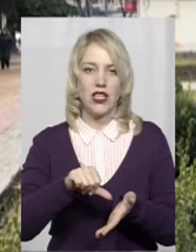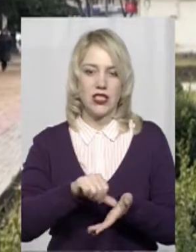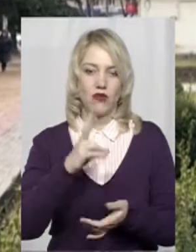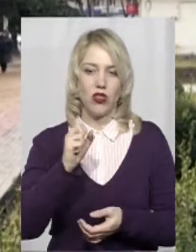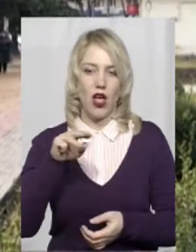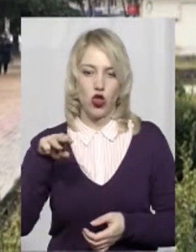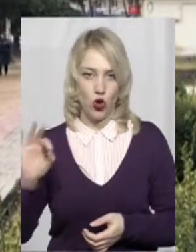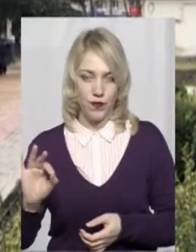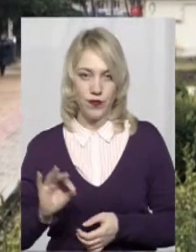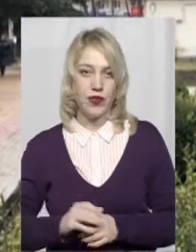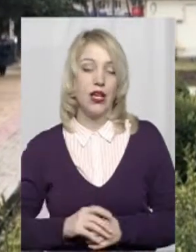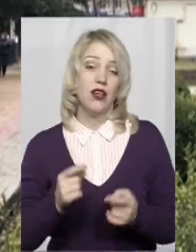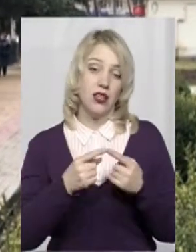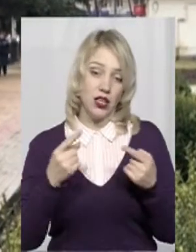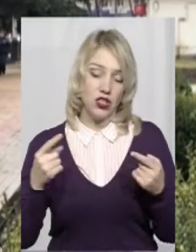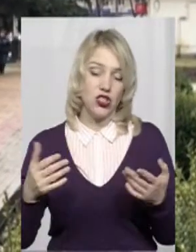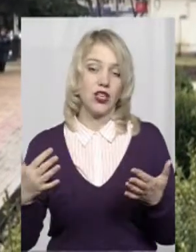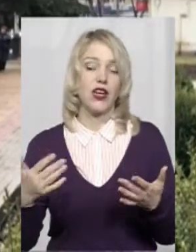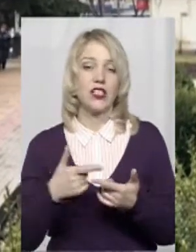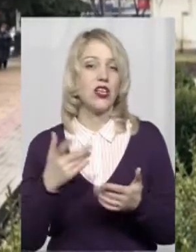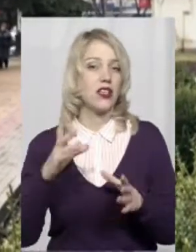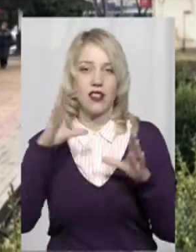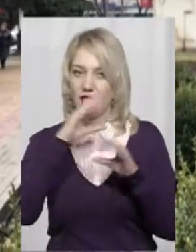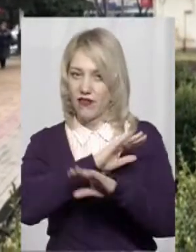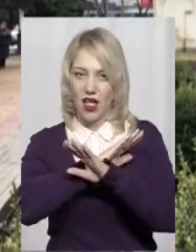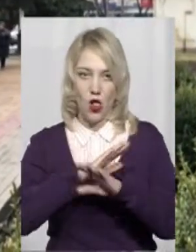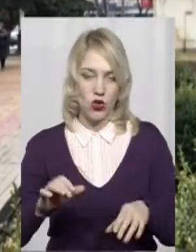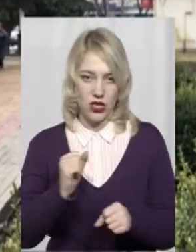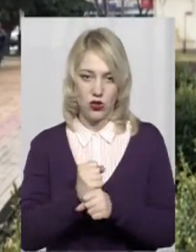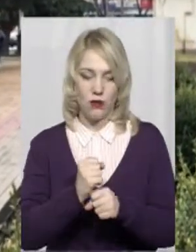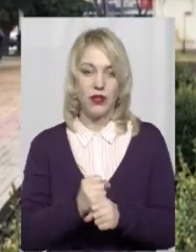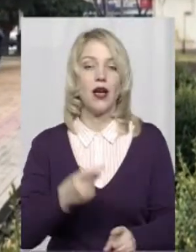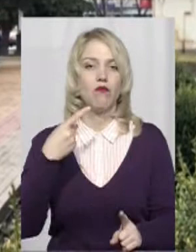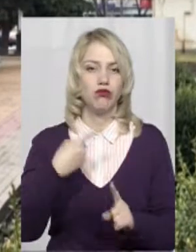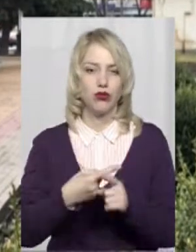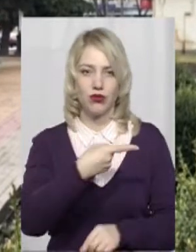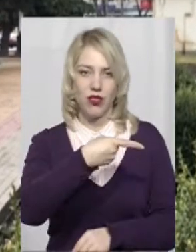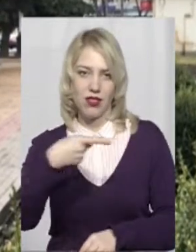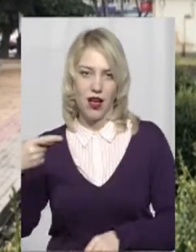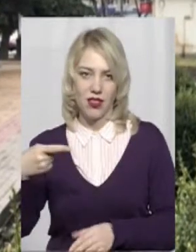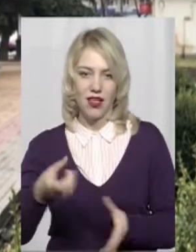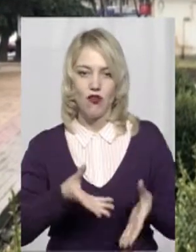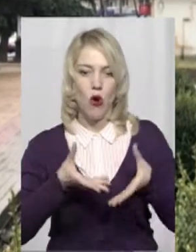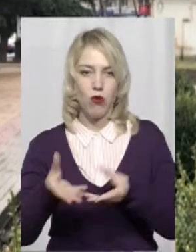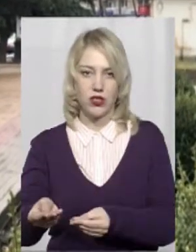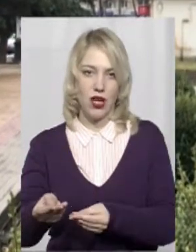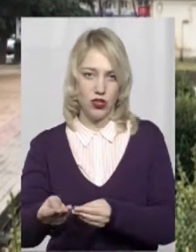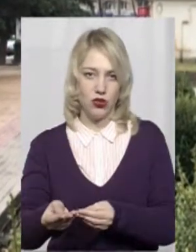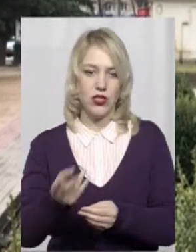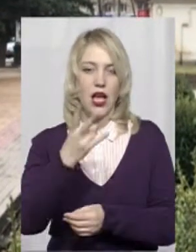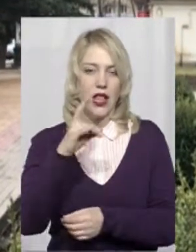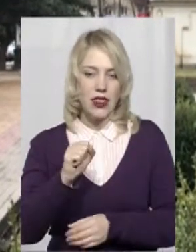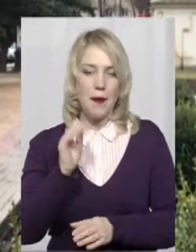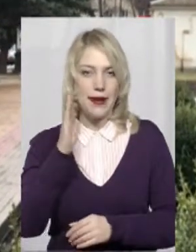Ну і ряд інших речей, які не вдалося зробити. Плюс негативно позначилося на